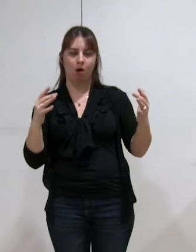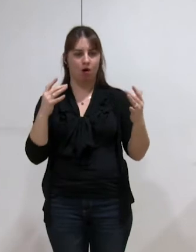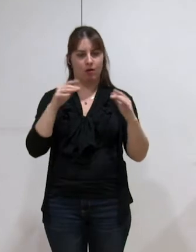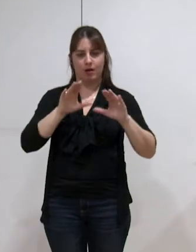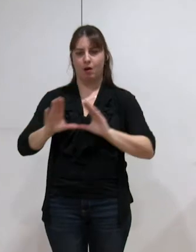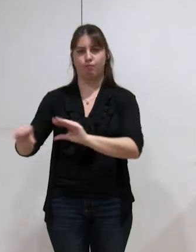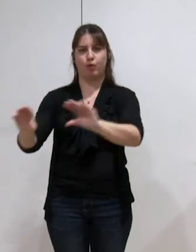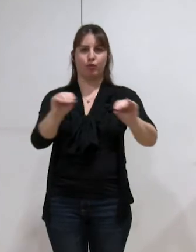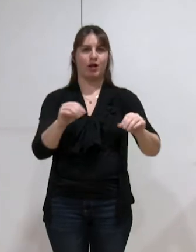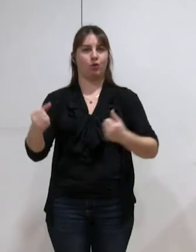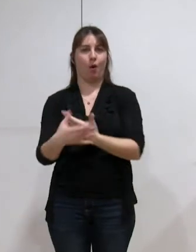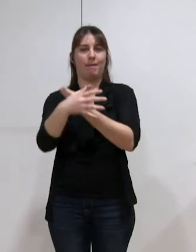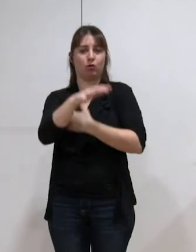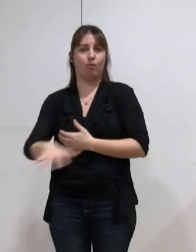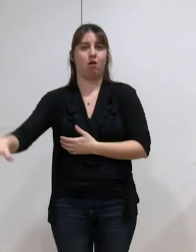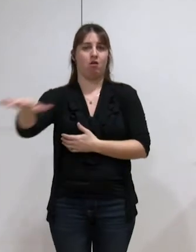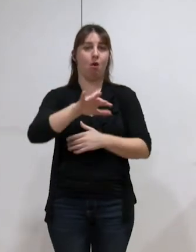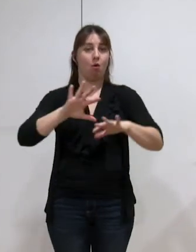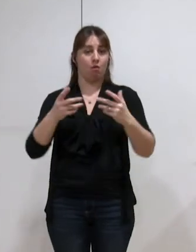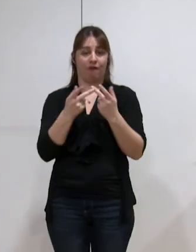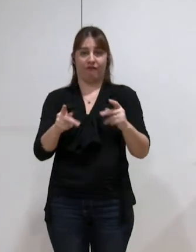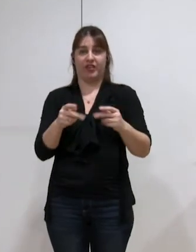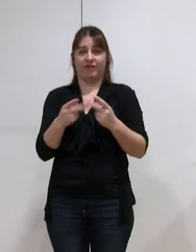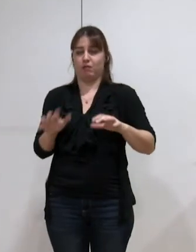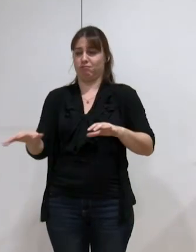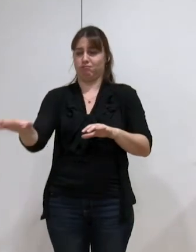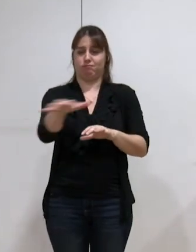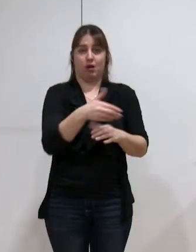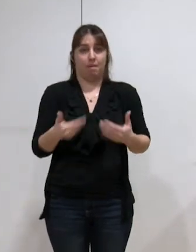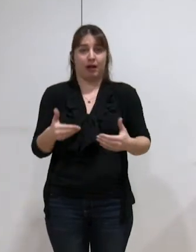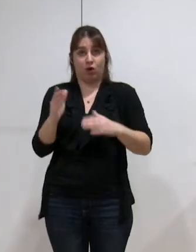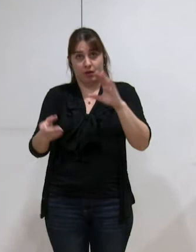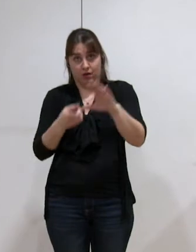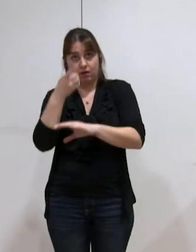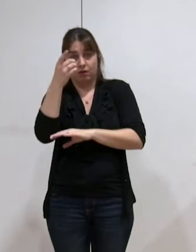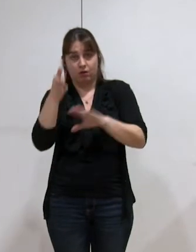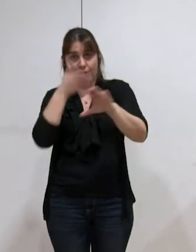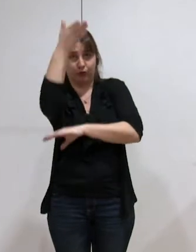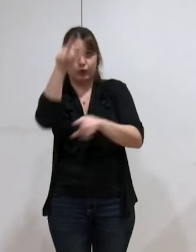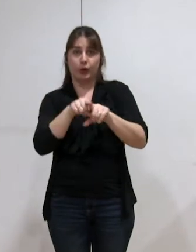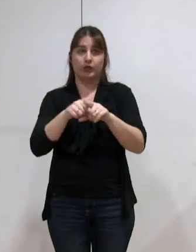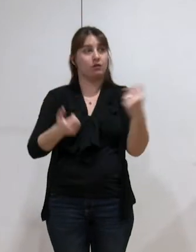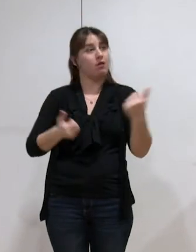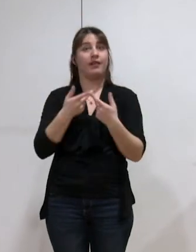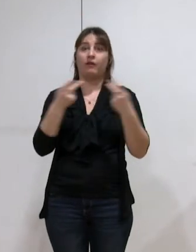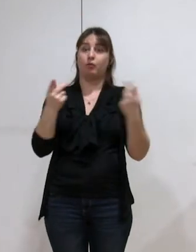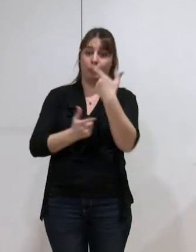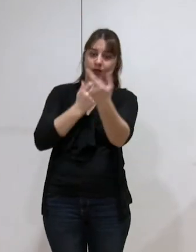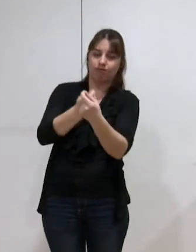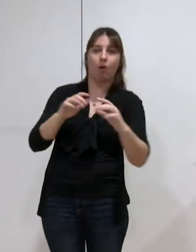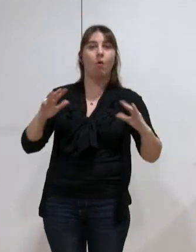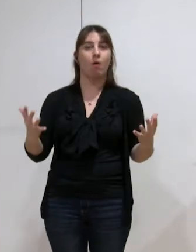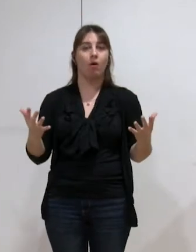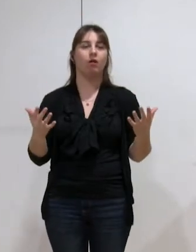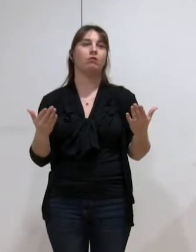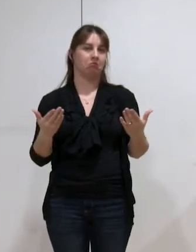habitants de la métropole, aux besoins des habitants du bassin de vie, présents et à venir, en termes de services publics. Aujourd'hui, nous